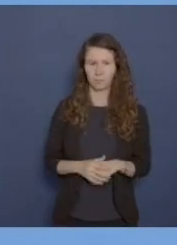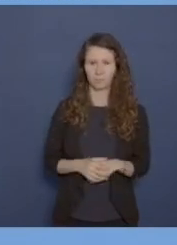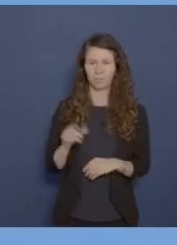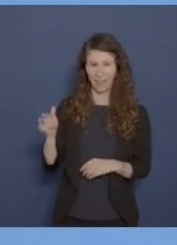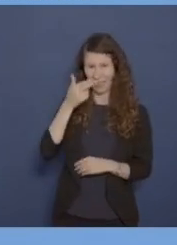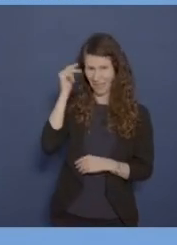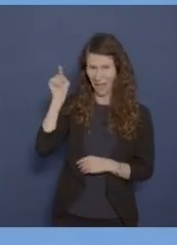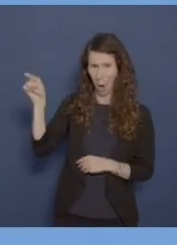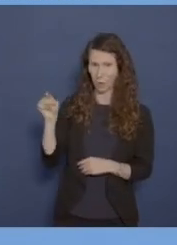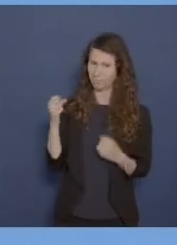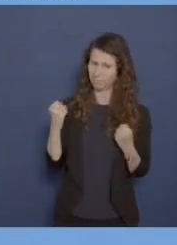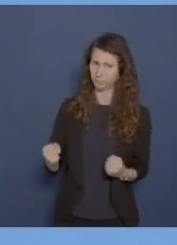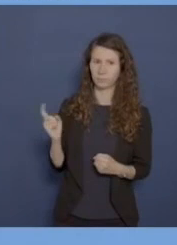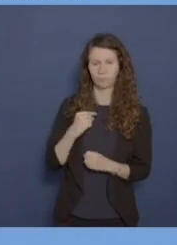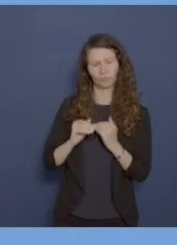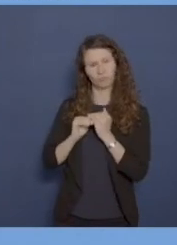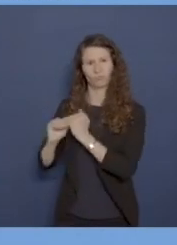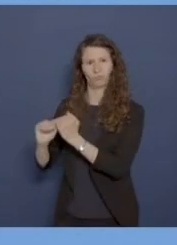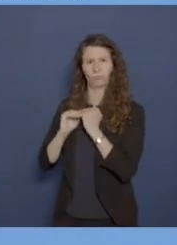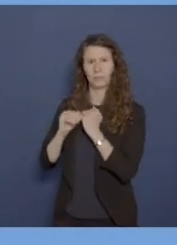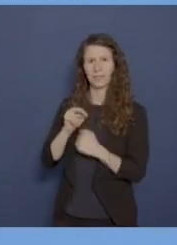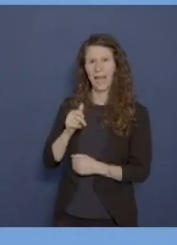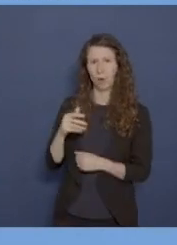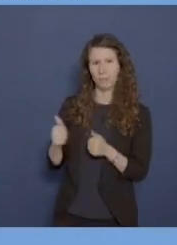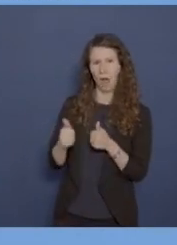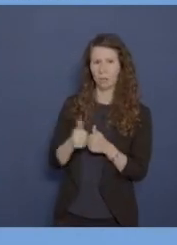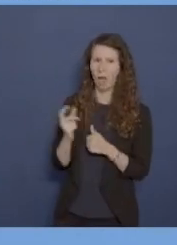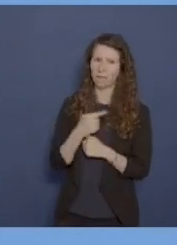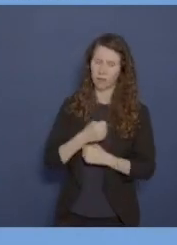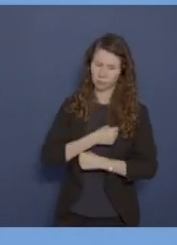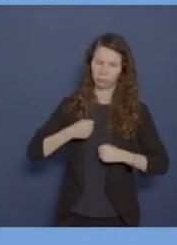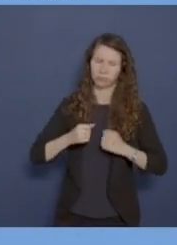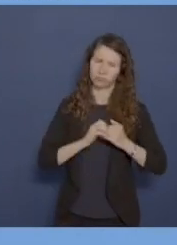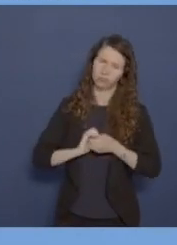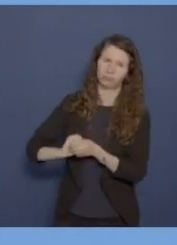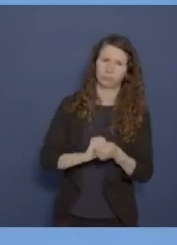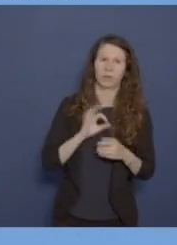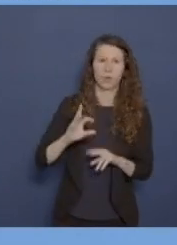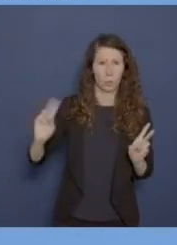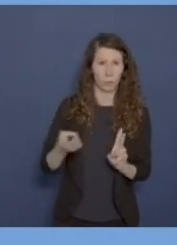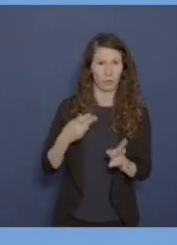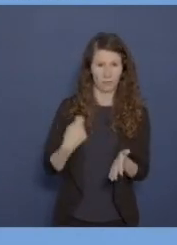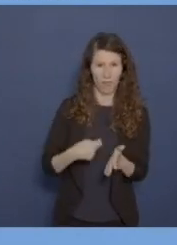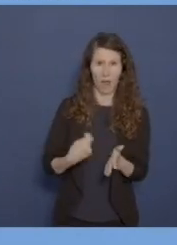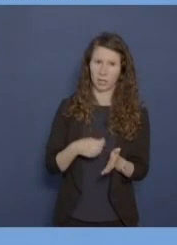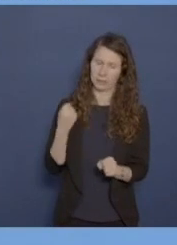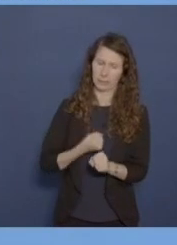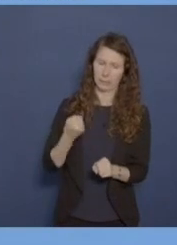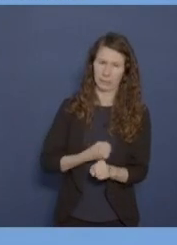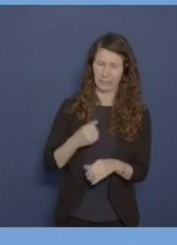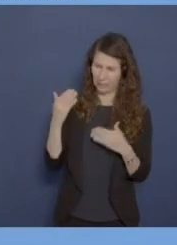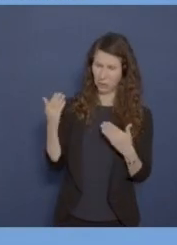Litauen, wo wir Seite an Seite mit unseren NATO-Partnern geschlossen für gemeinsame Werte entstehen, ist ein